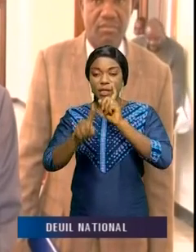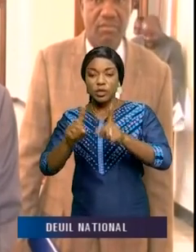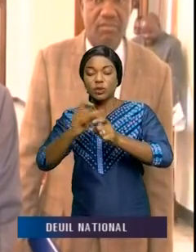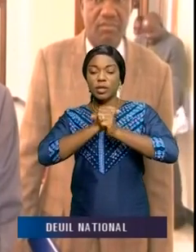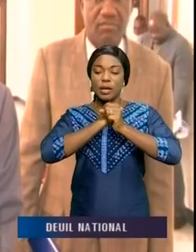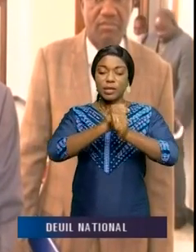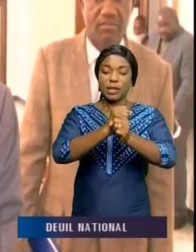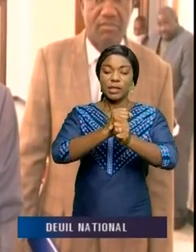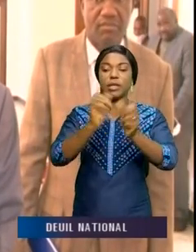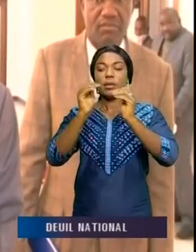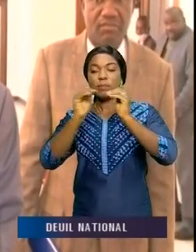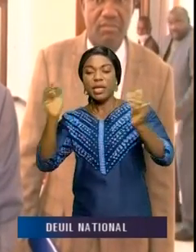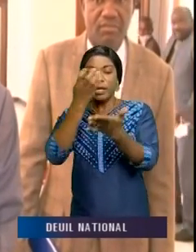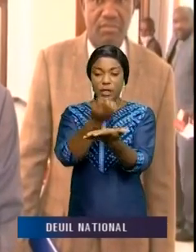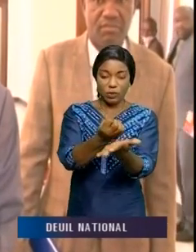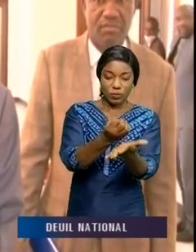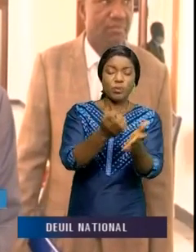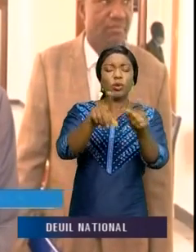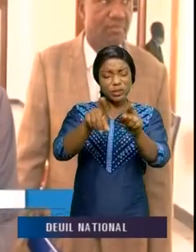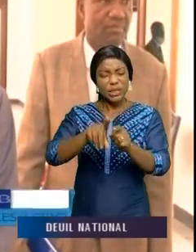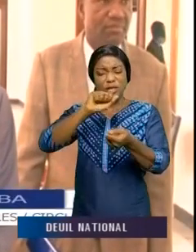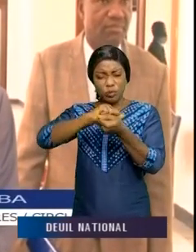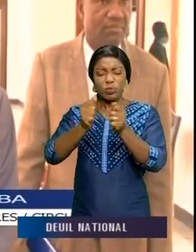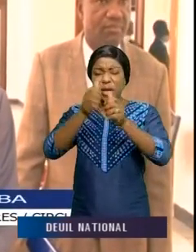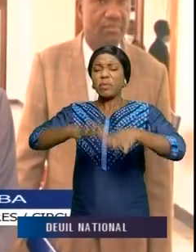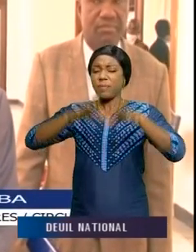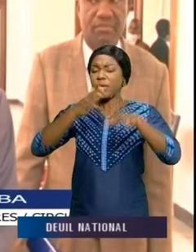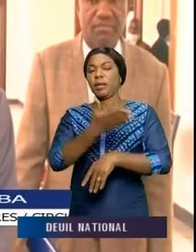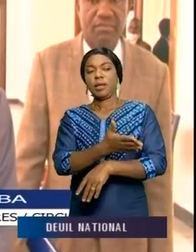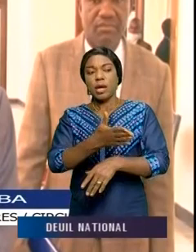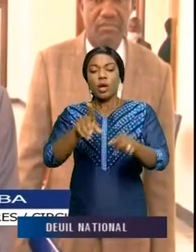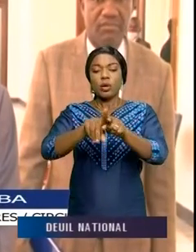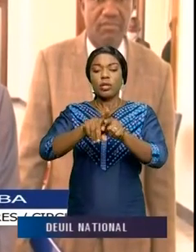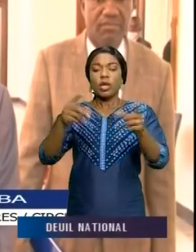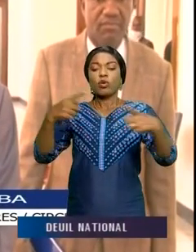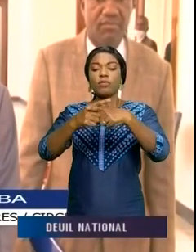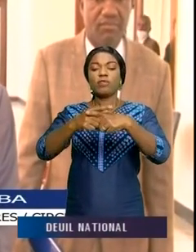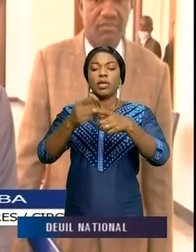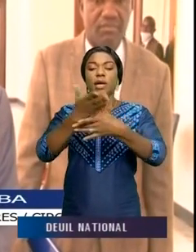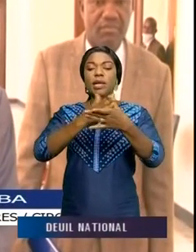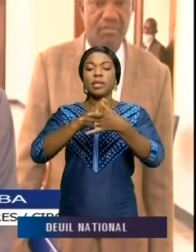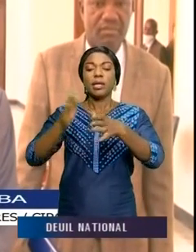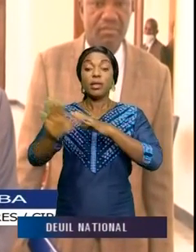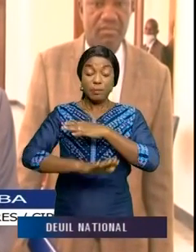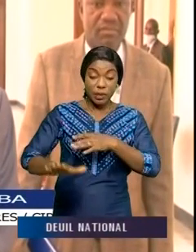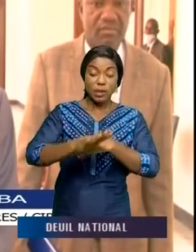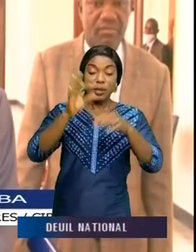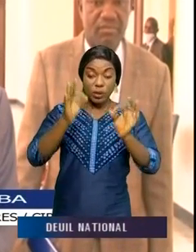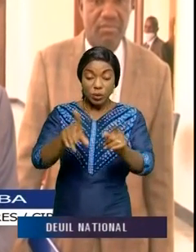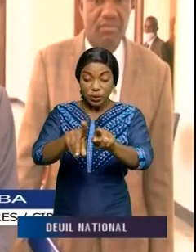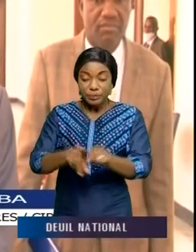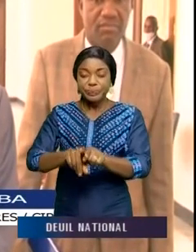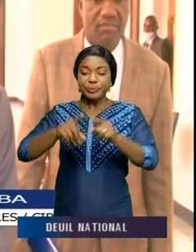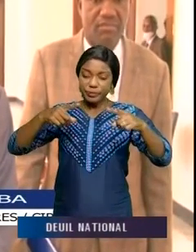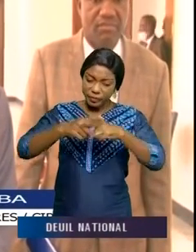économique. Il y beaucoup de défis, comme vous le savez, il y a des conflits entre États et des conflits à l'intérieur des États. Pour ce qui des conflits à